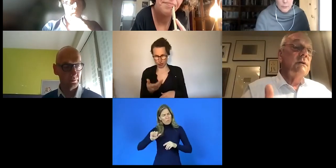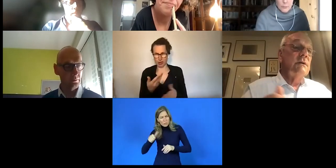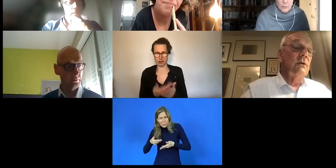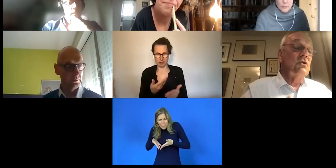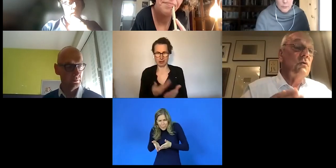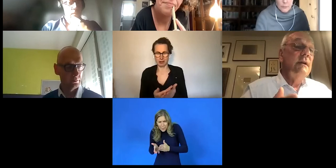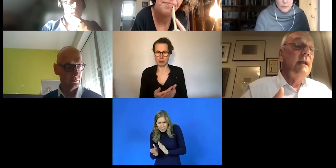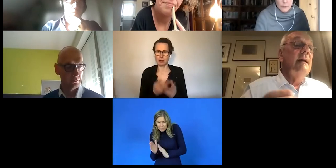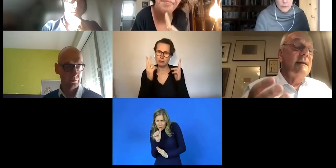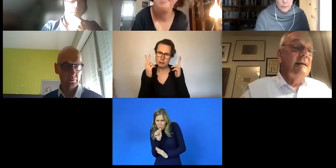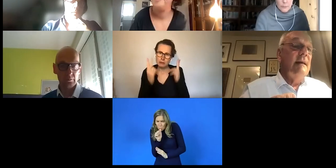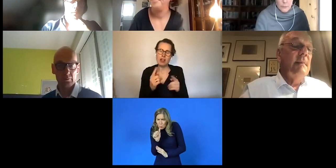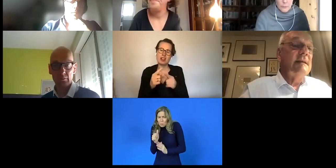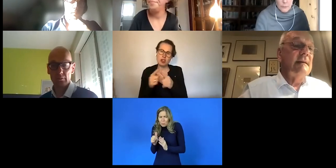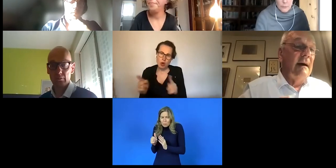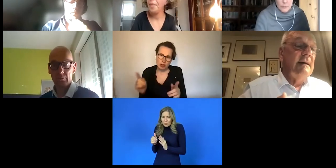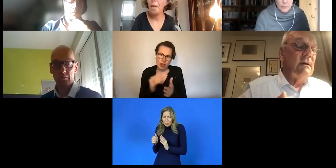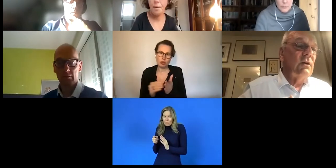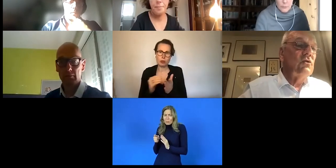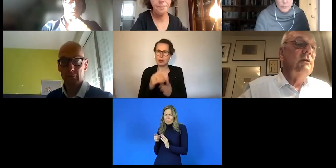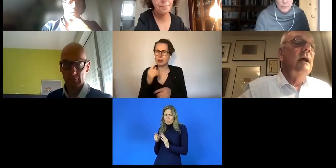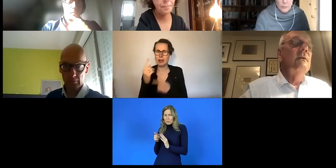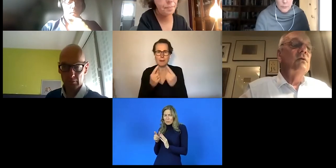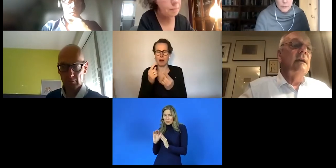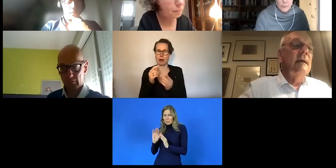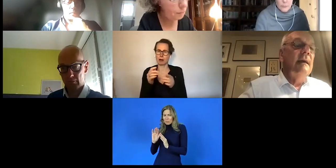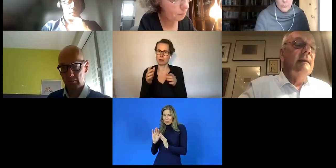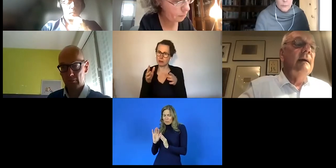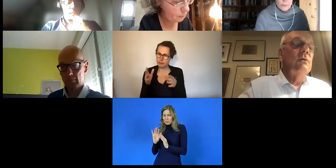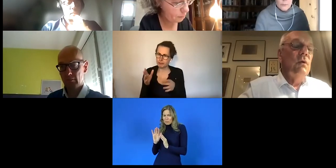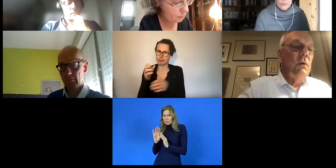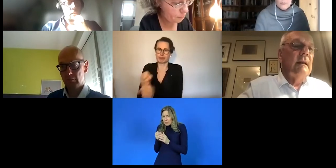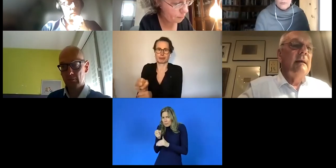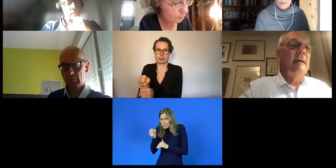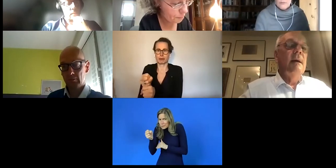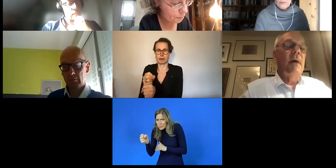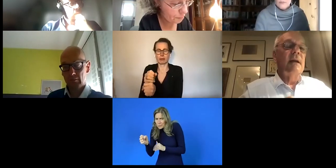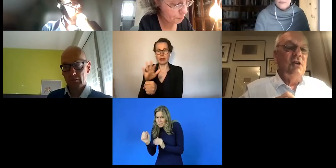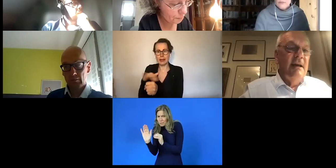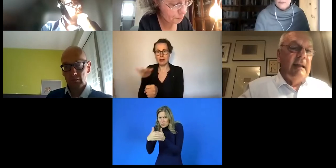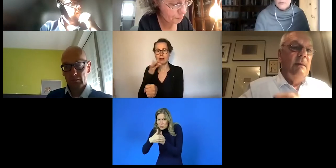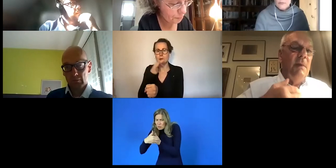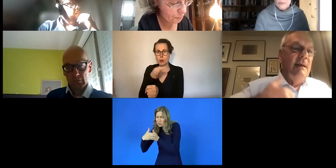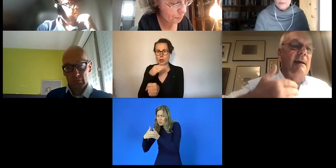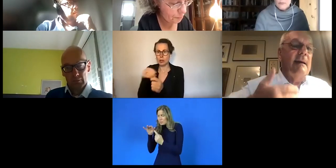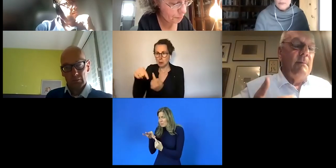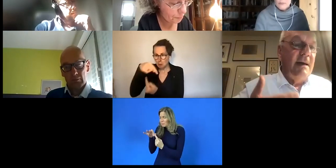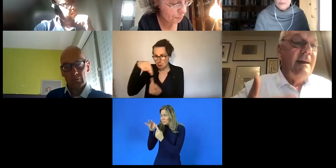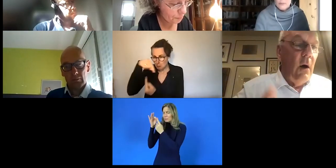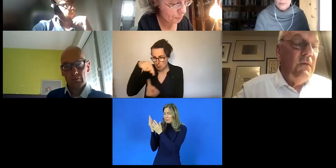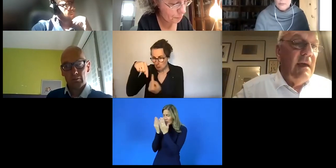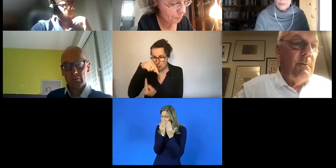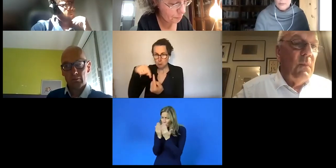den großen Sonderschulen. Das sind immer zentrale Sonderschulen, wo die Kinder und Jugendlichen praktisch ihr Leben in ihrer